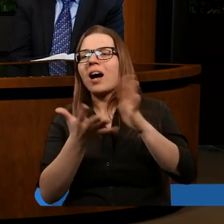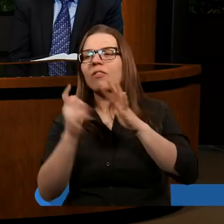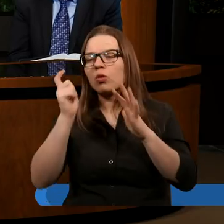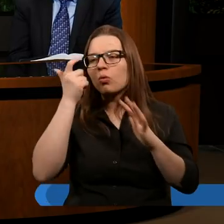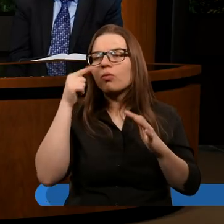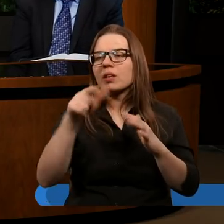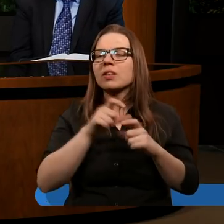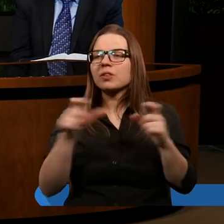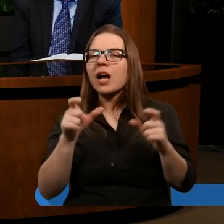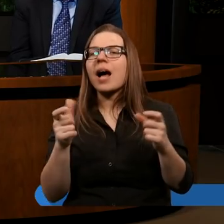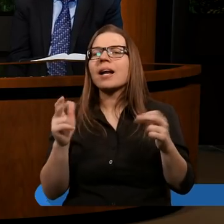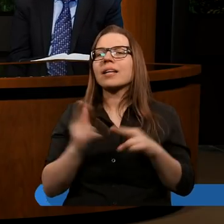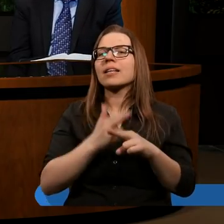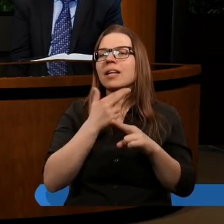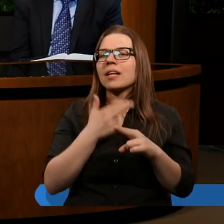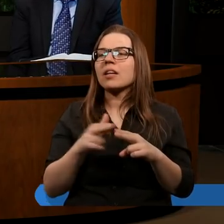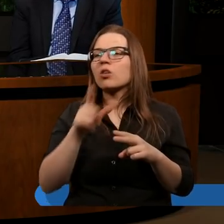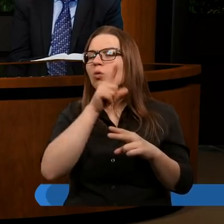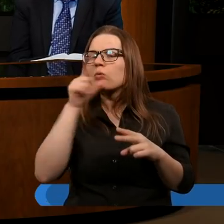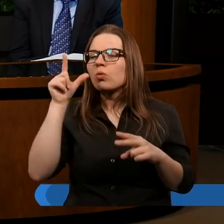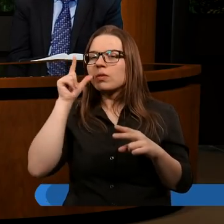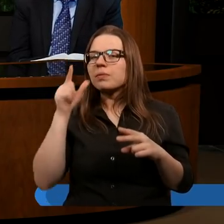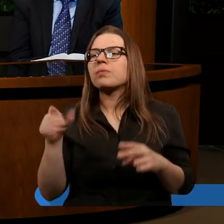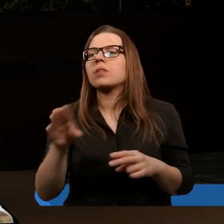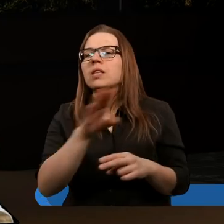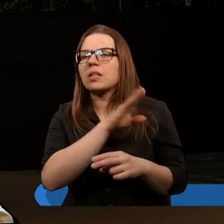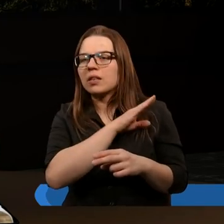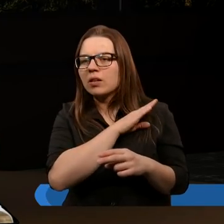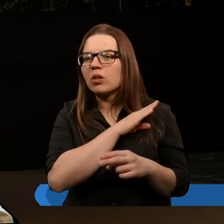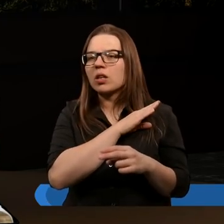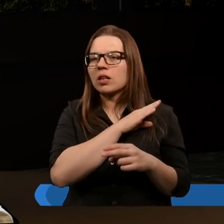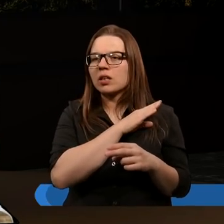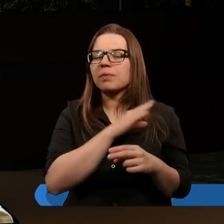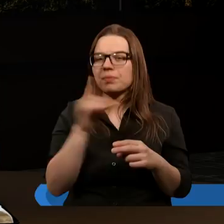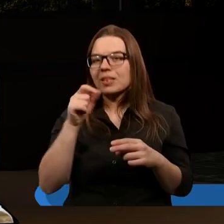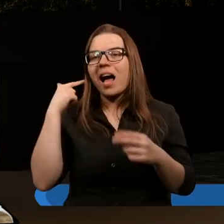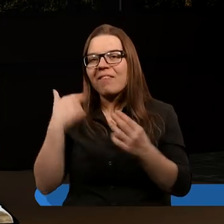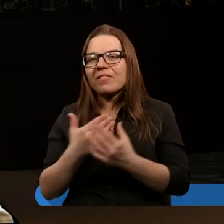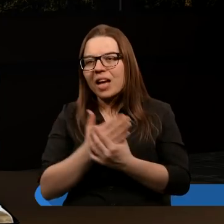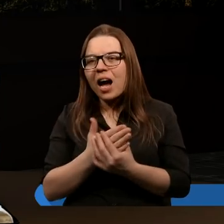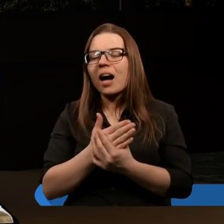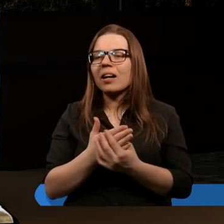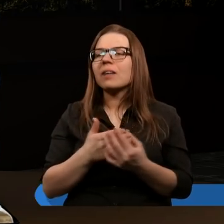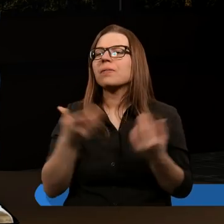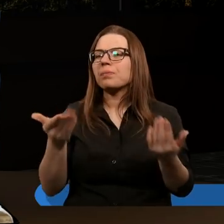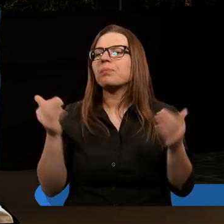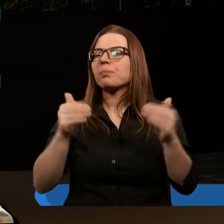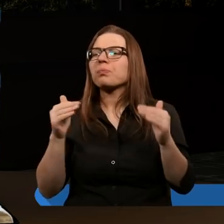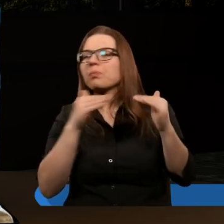głównie, prawda? Ten czas, kiedy ludzie giną znowu za wiarę. Można